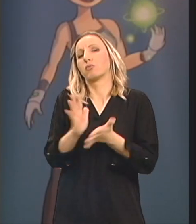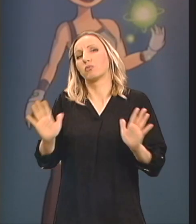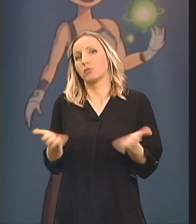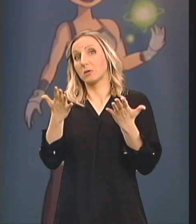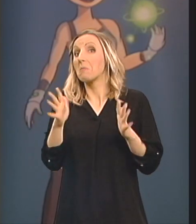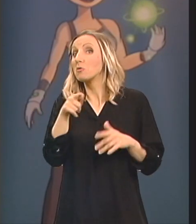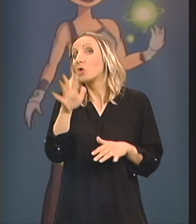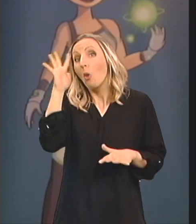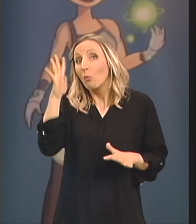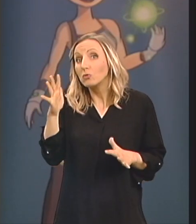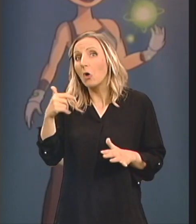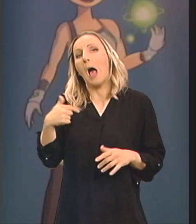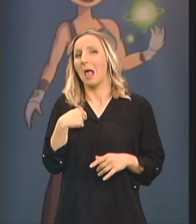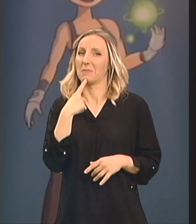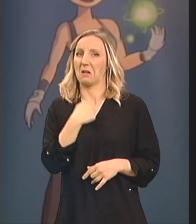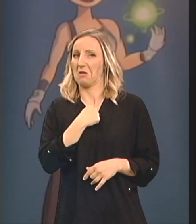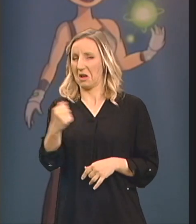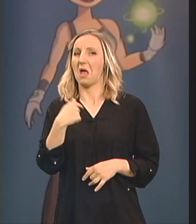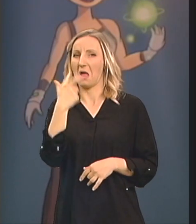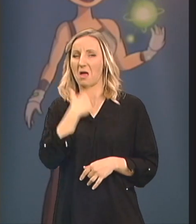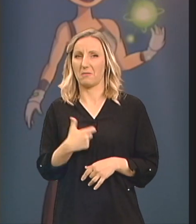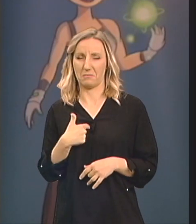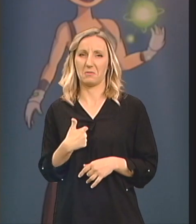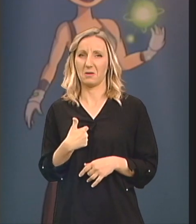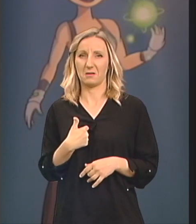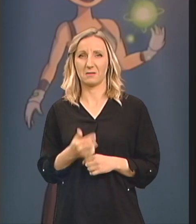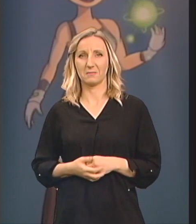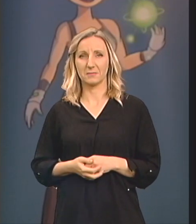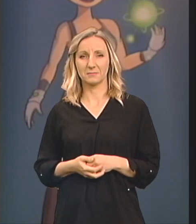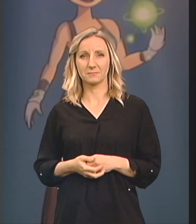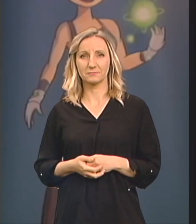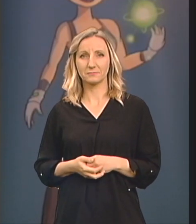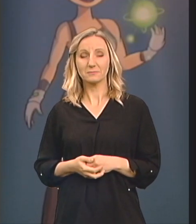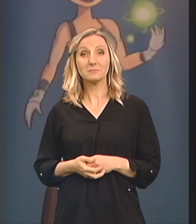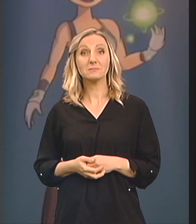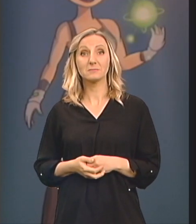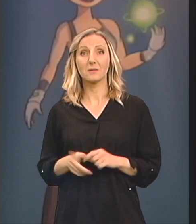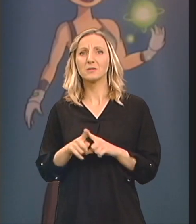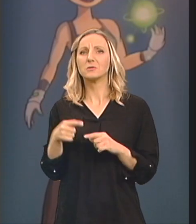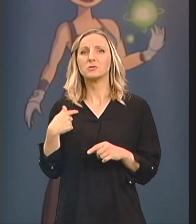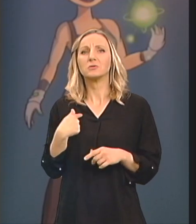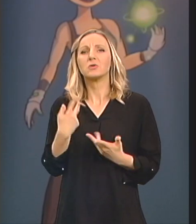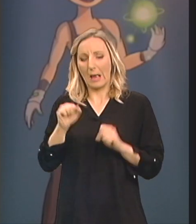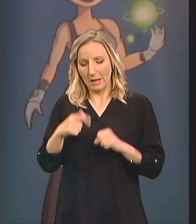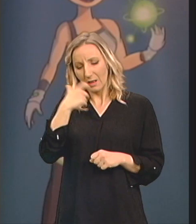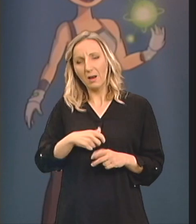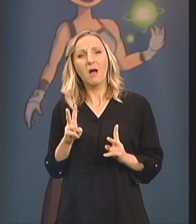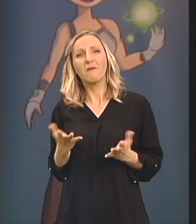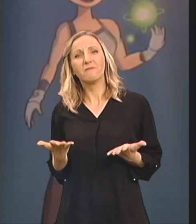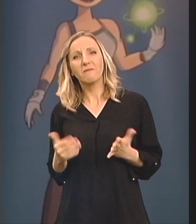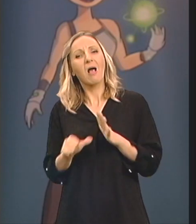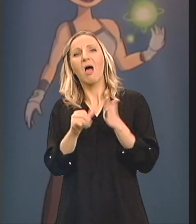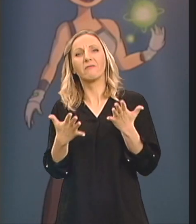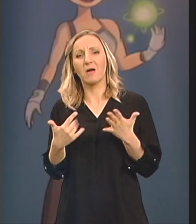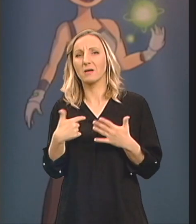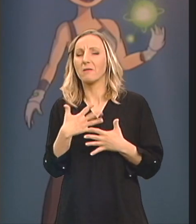ludost ali ja bih rekao da je hrabrost I ono što je moja glavna osobina Jeste da sam ja jako jako